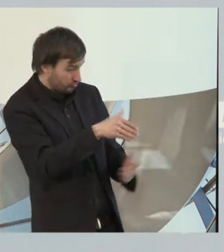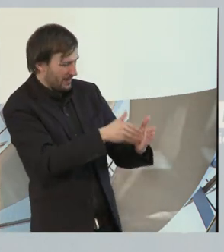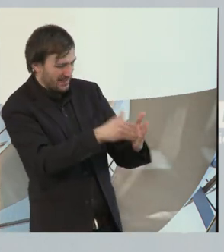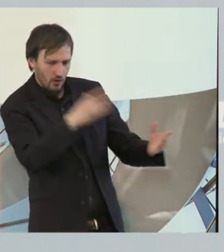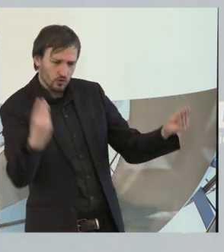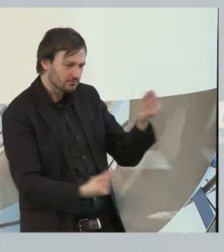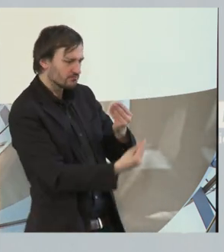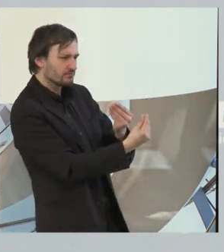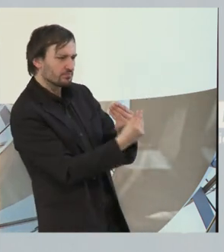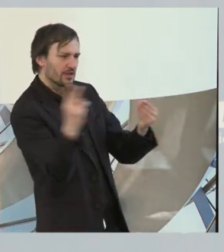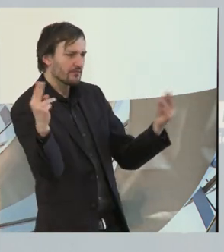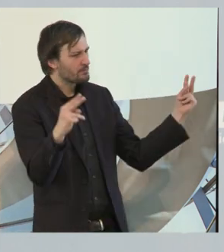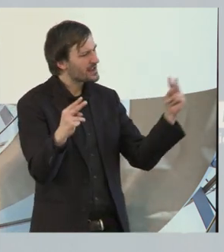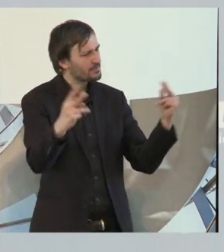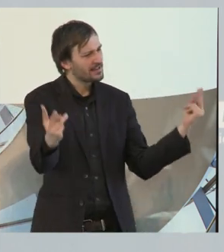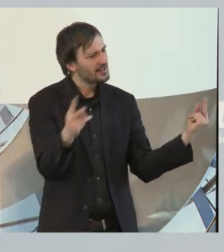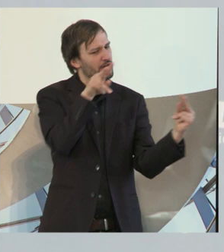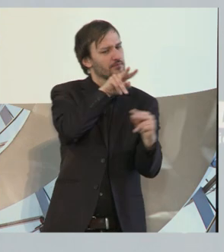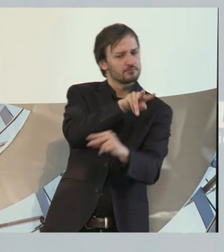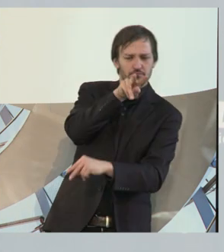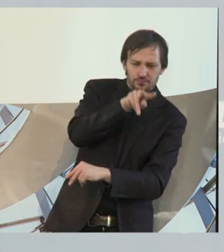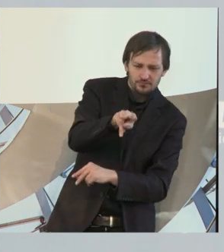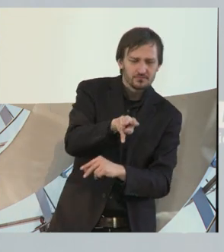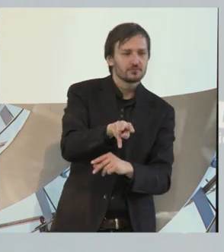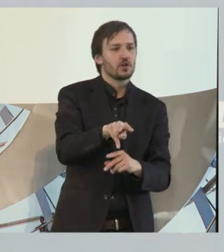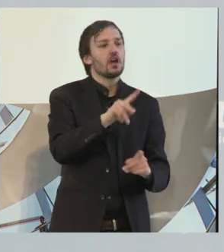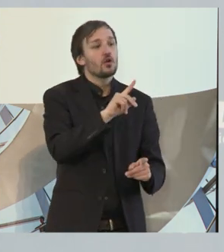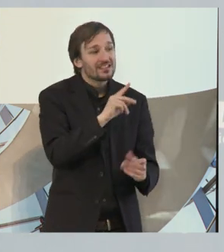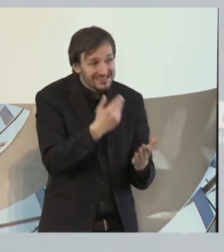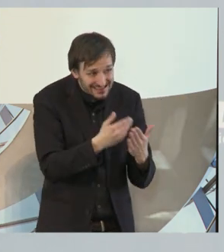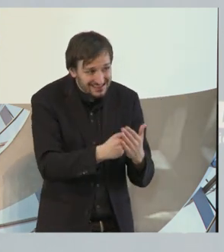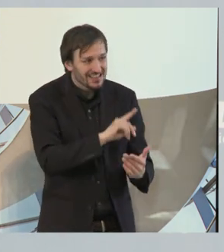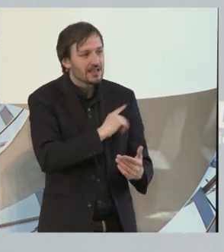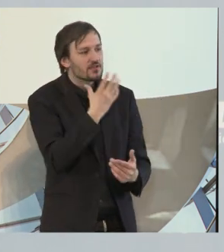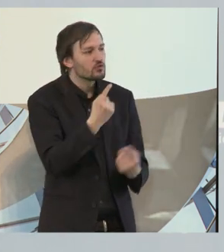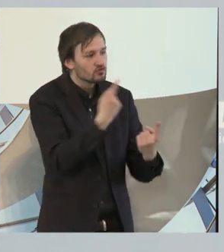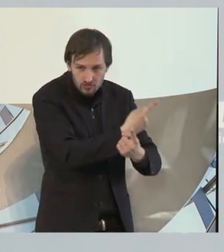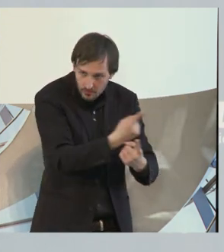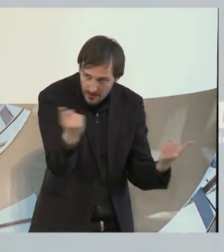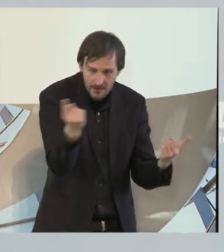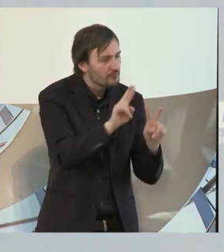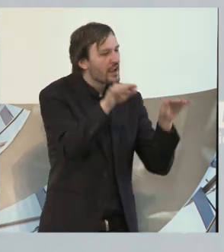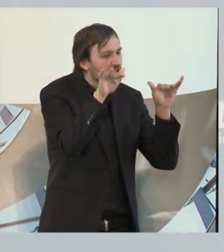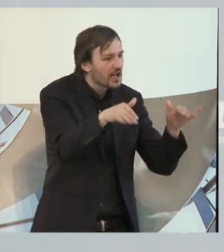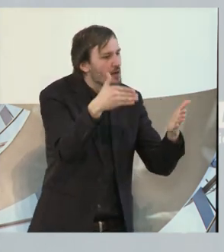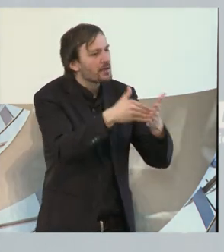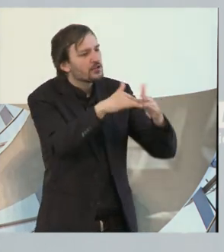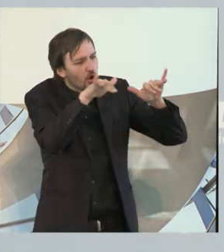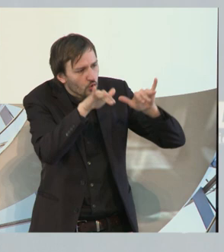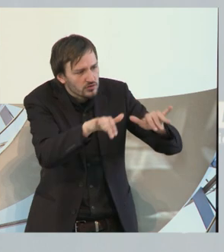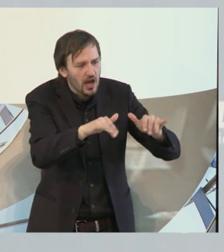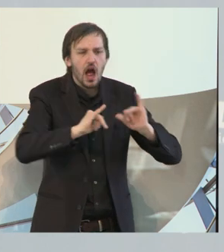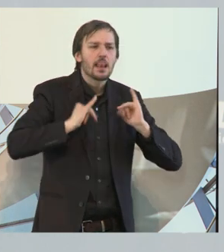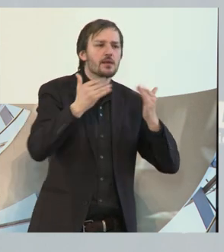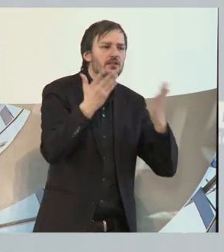mit Behinderung hineinversetzen. Möchte ich diejenigen unter Ihnen, die mit Behinderungen leben und mit Ihnen zu kämpfen